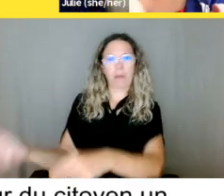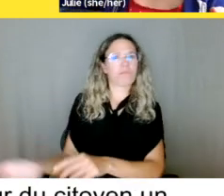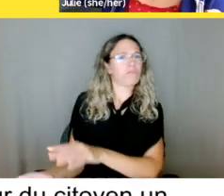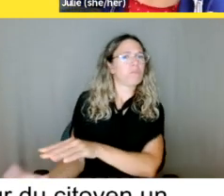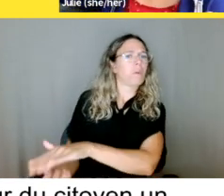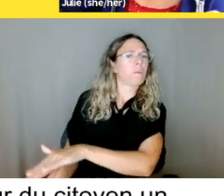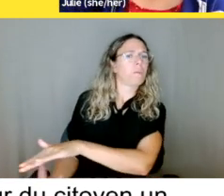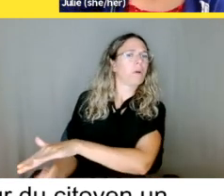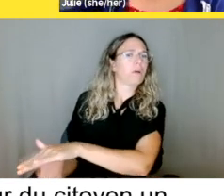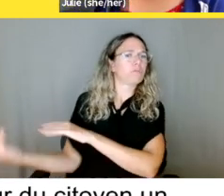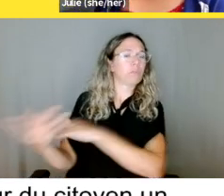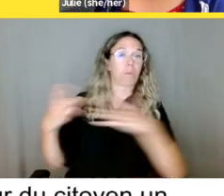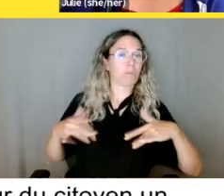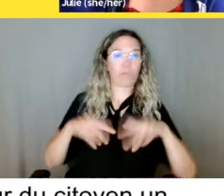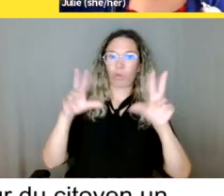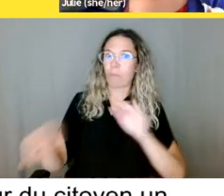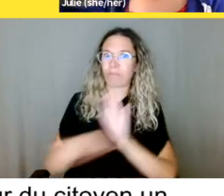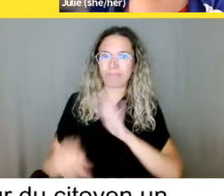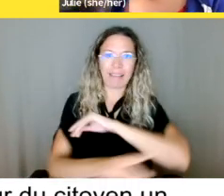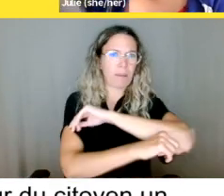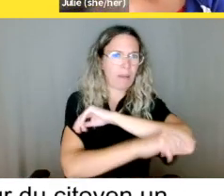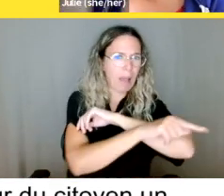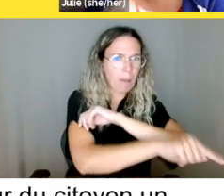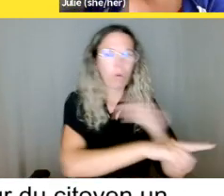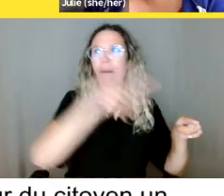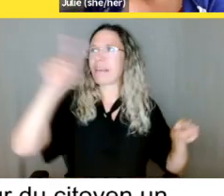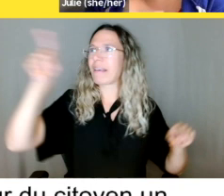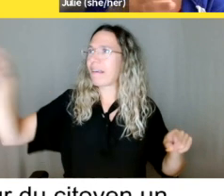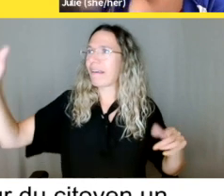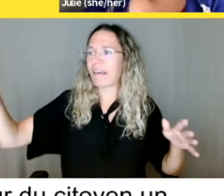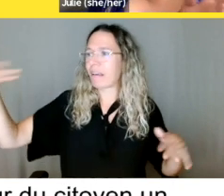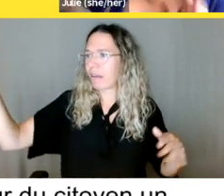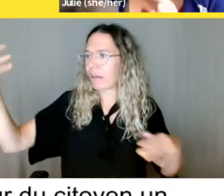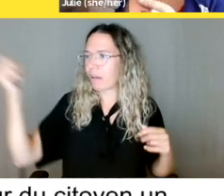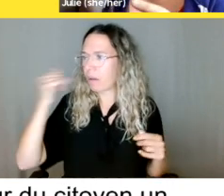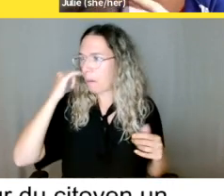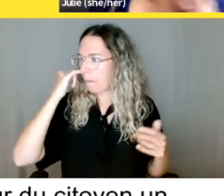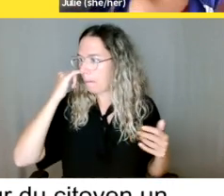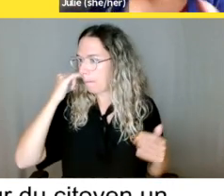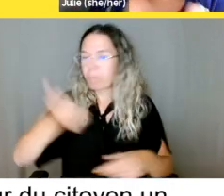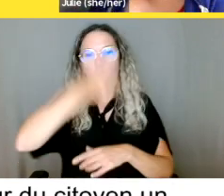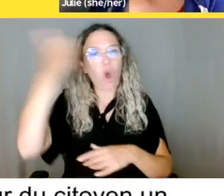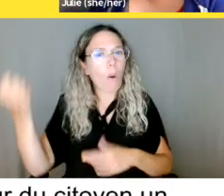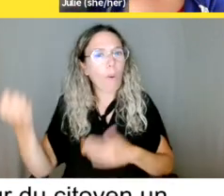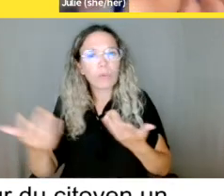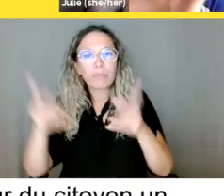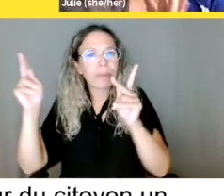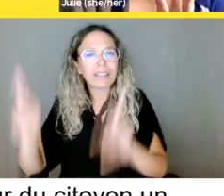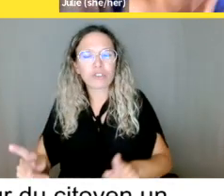un autre, une autre personne si vous ne faites pas partie de cette discussion-là.